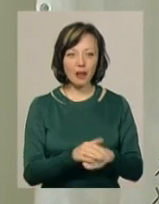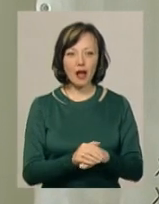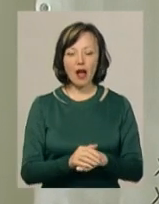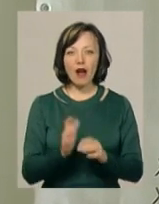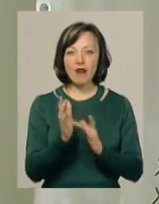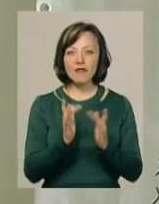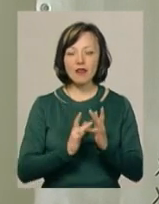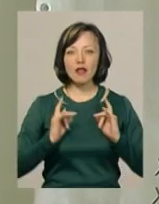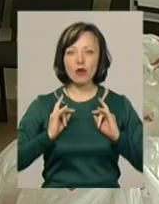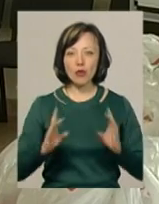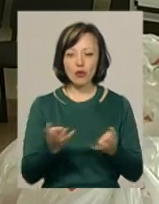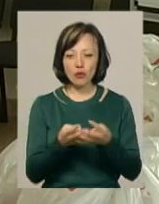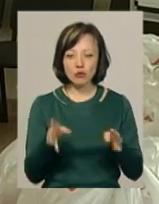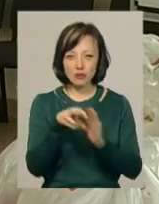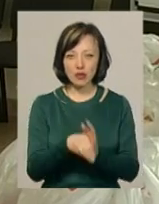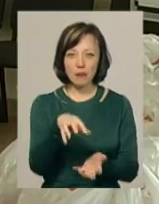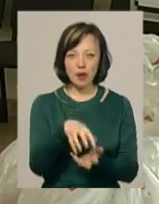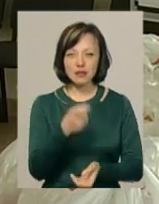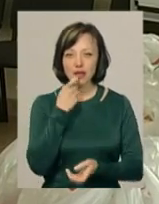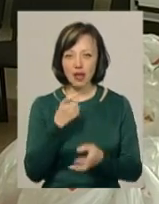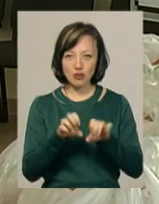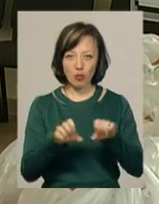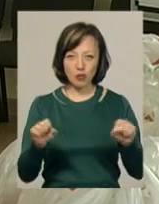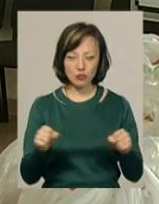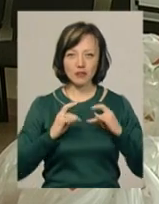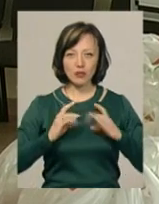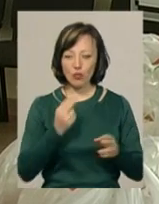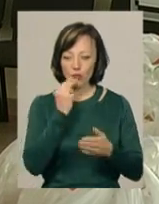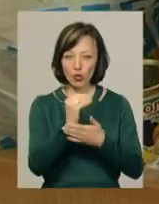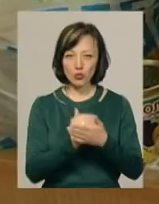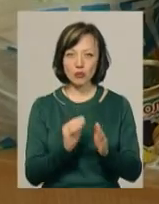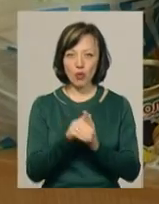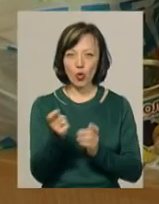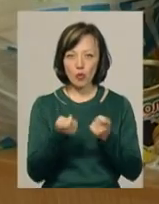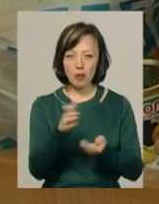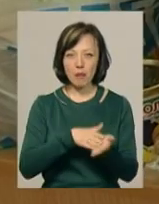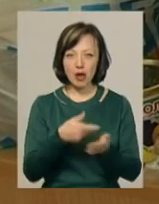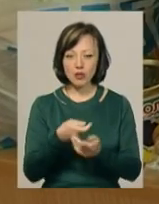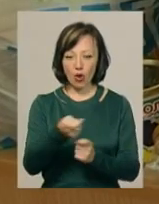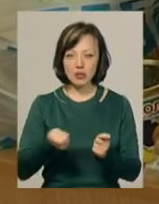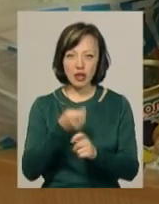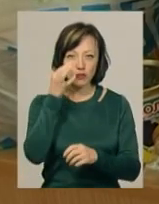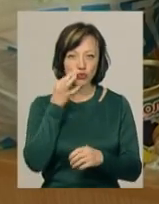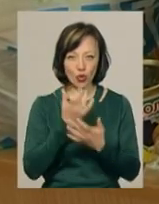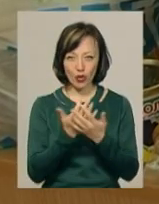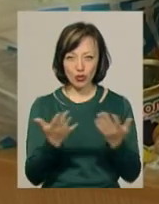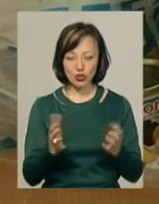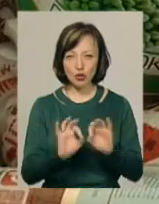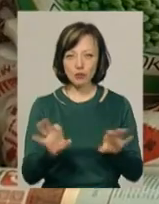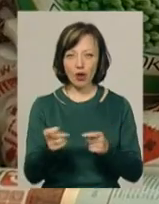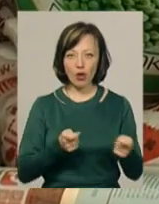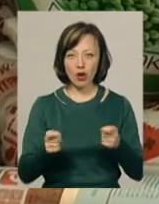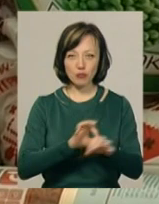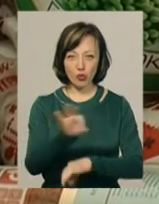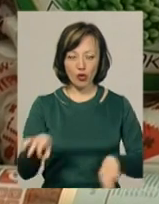обласного благодійного фонду «Карітас» поклали паски, яйця та ковбасу. До святкових продуктів додали крупи масла, консерви та солодощі, розповідає координаторка